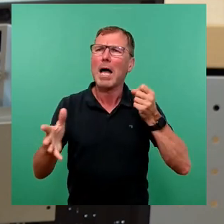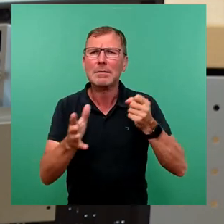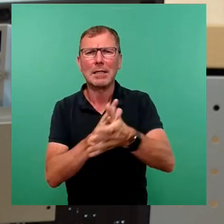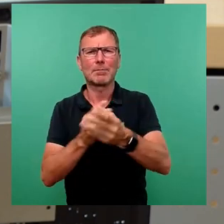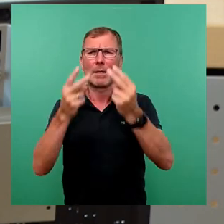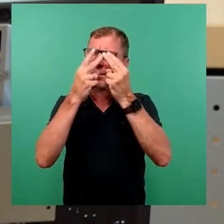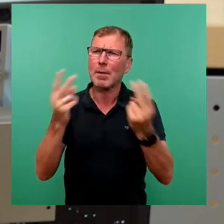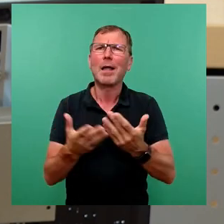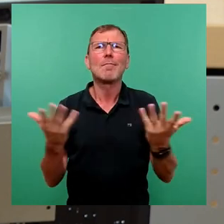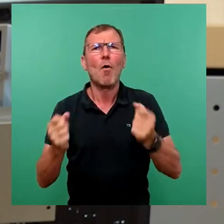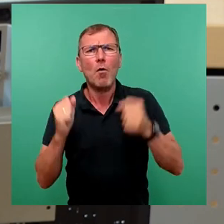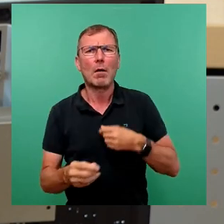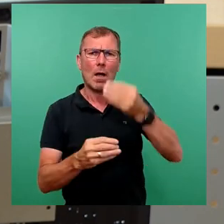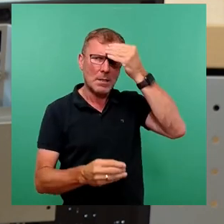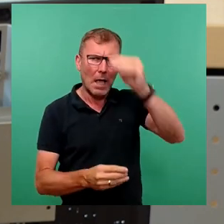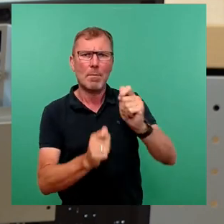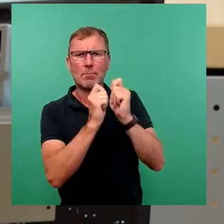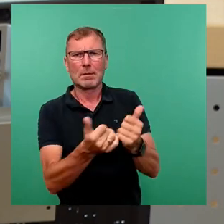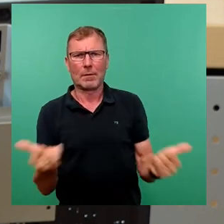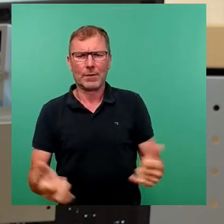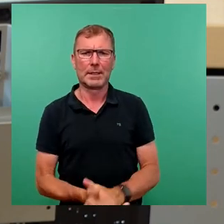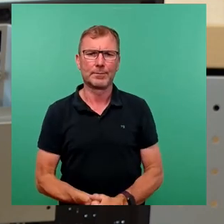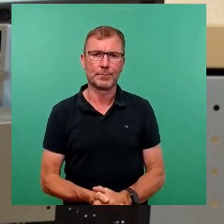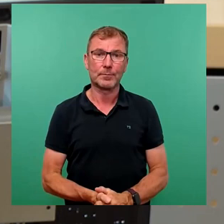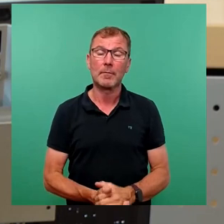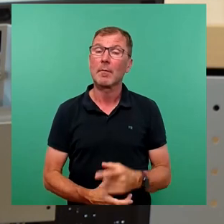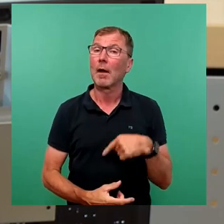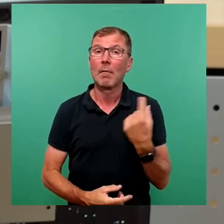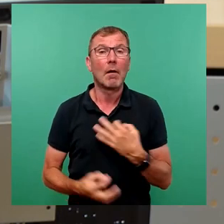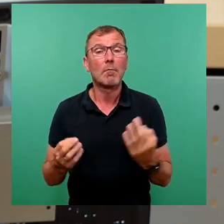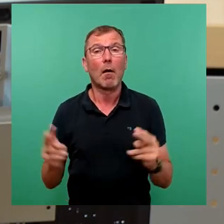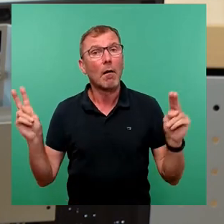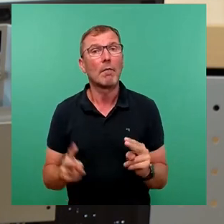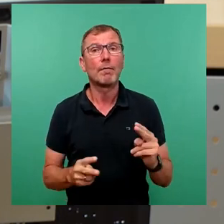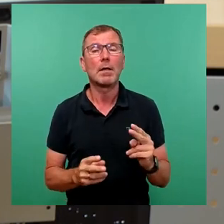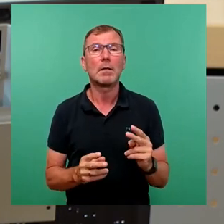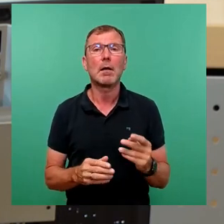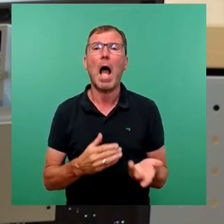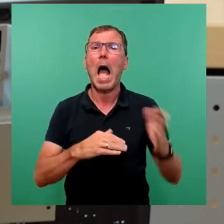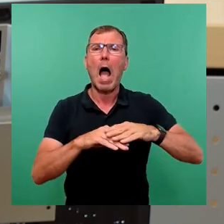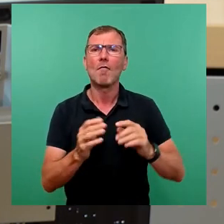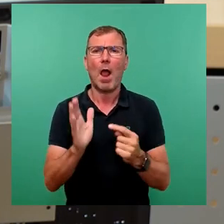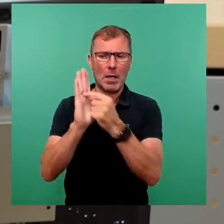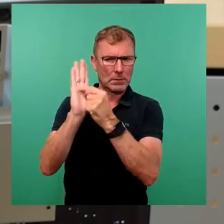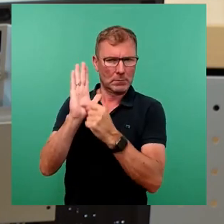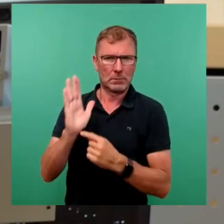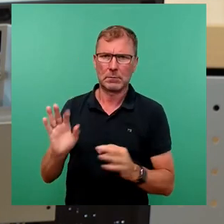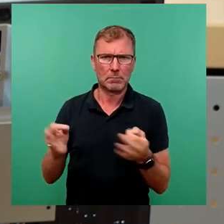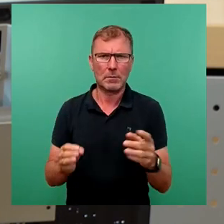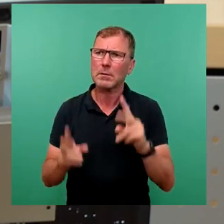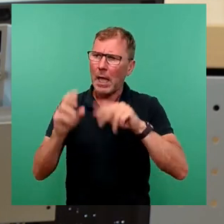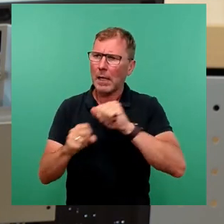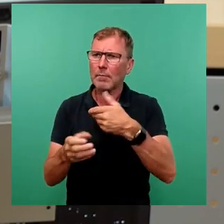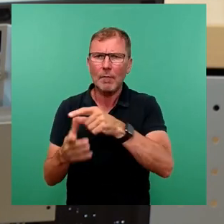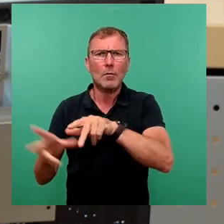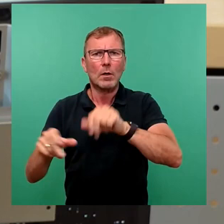wo man das anmelden kann. Wir brauchen weniger Auflagen, die es möglich machen, dass Ehrenamtliche diese Feste auch weiterhin organisieren